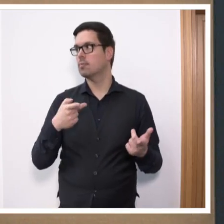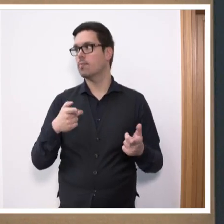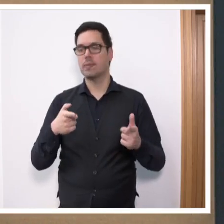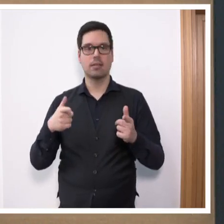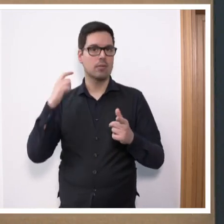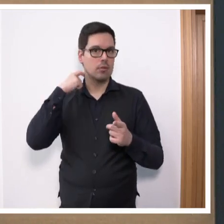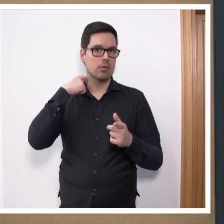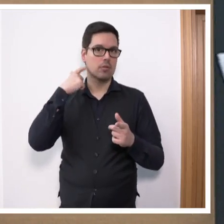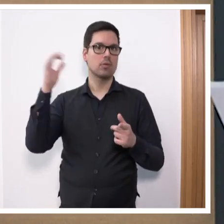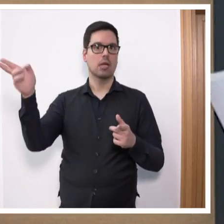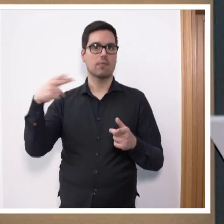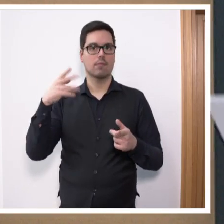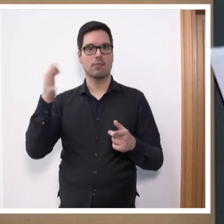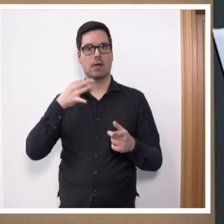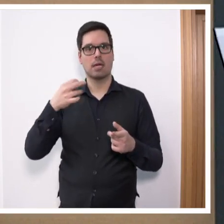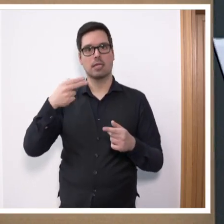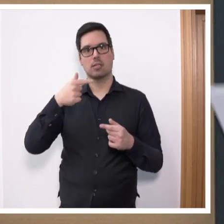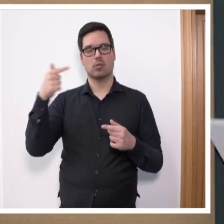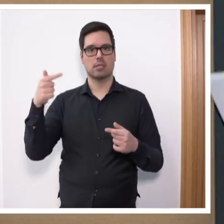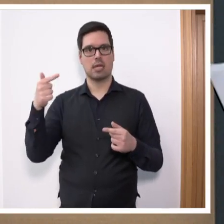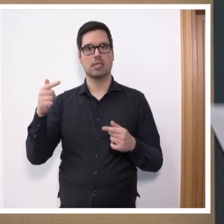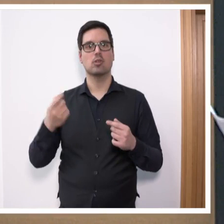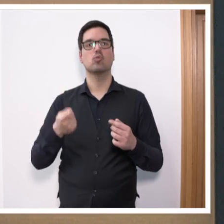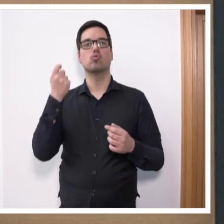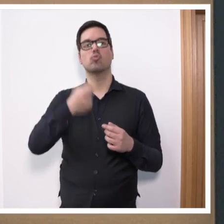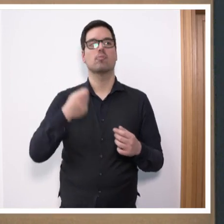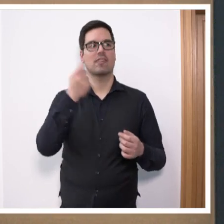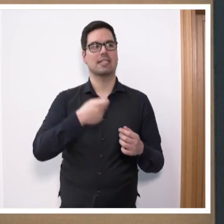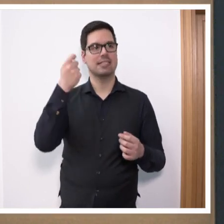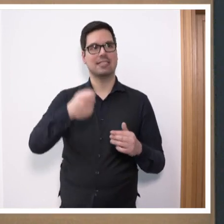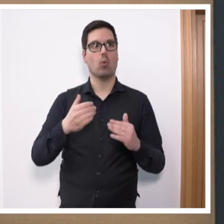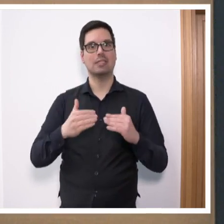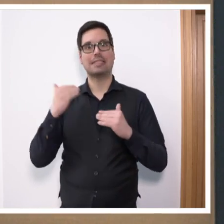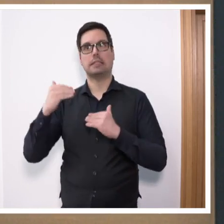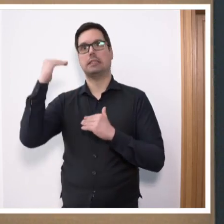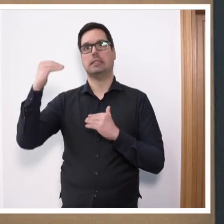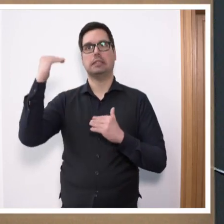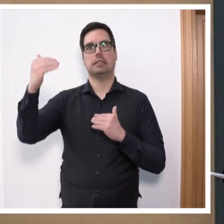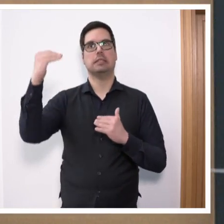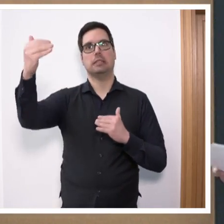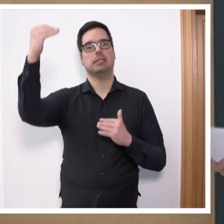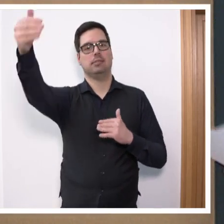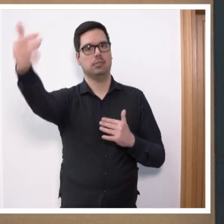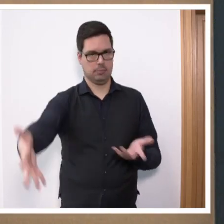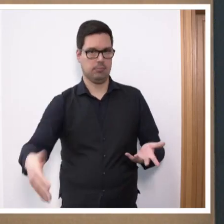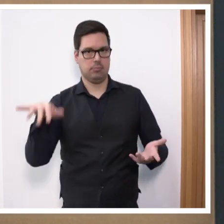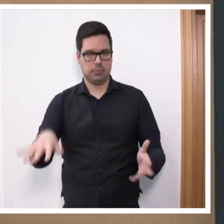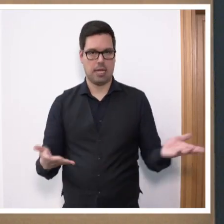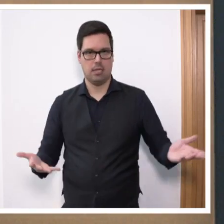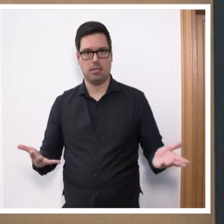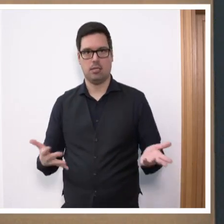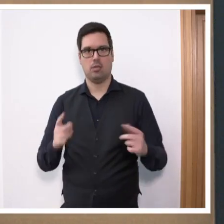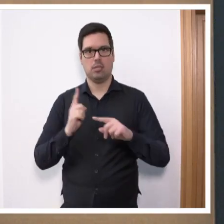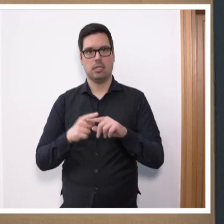Toskani davon, dass auf Generationen hinaus es Subventionen bedürfen würde für die Stahlindustrie. Und diese Aussage hat dann